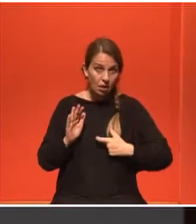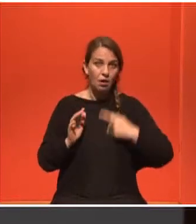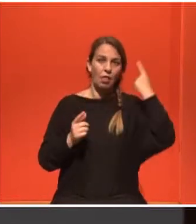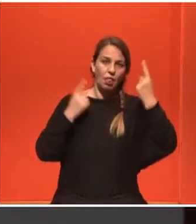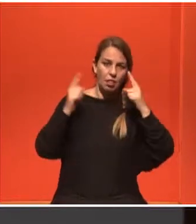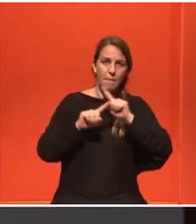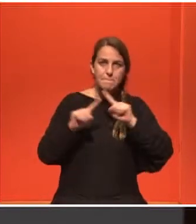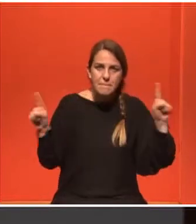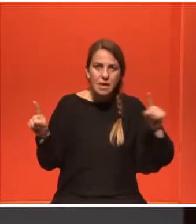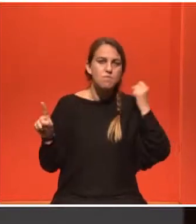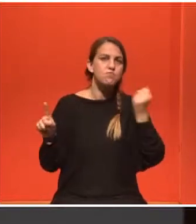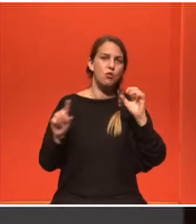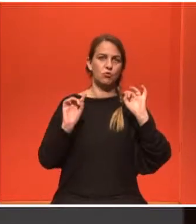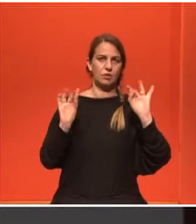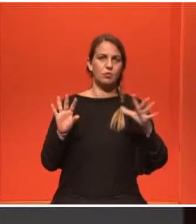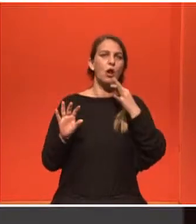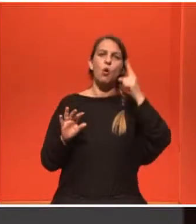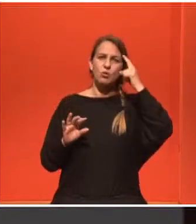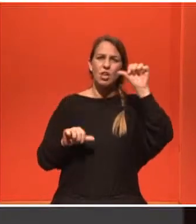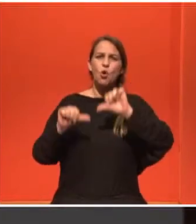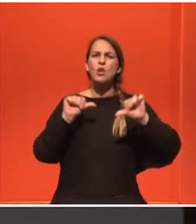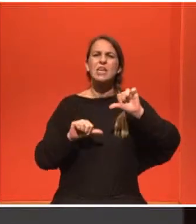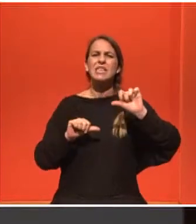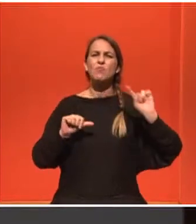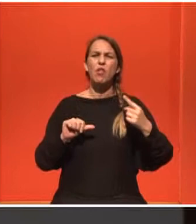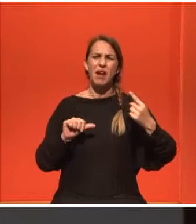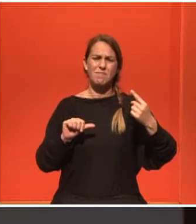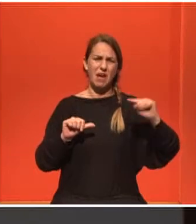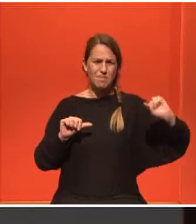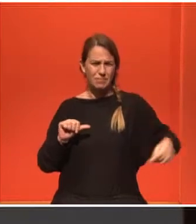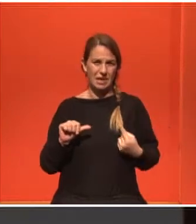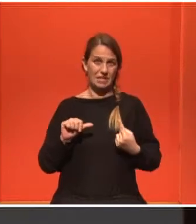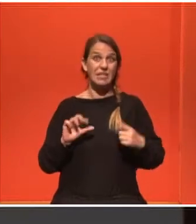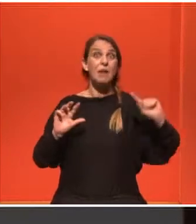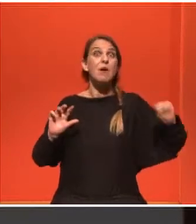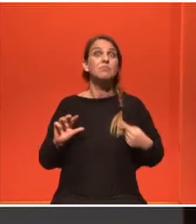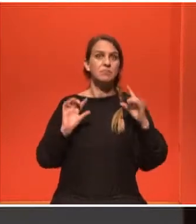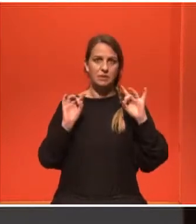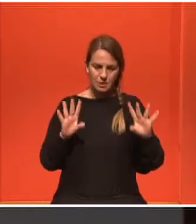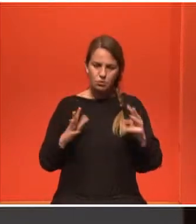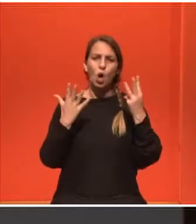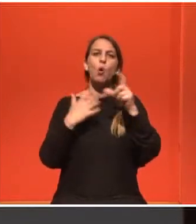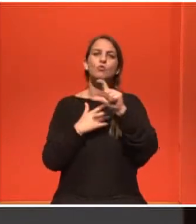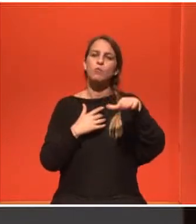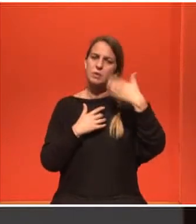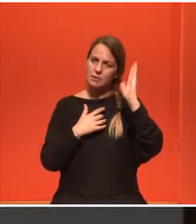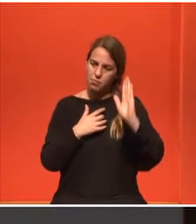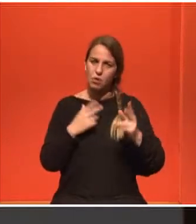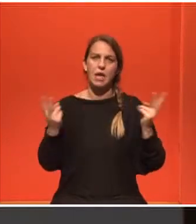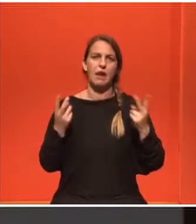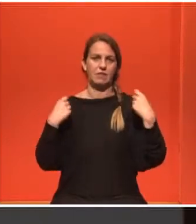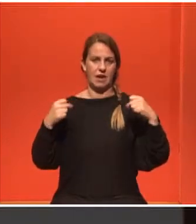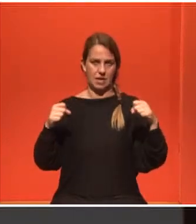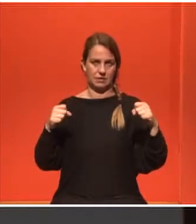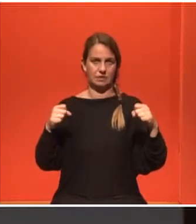παρενέργειες οι οποίες υπάρχουν και οι οποίες θα πρέπει πρώτα να εξαλειφθούν. Ή να υπάρξει άσκηση τόσο ήπια, γιατί υπάρχει θεωρία, η βιβλιογραφία λέει,